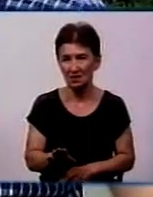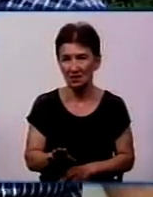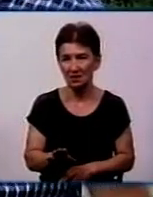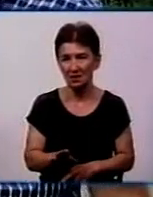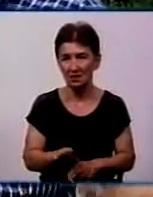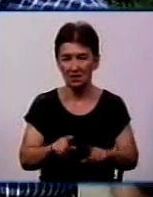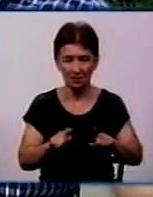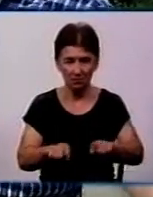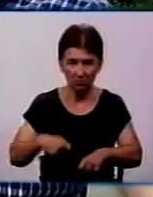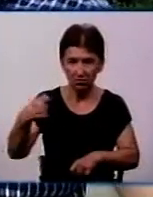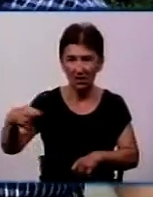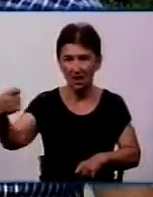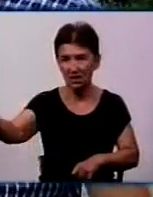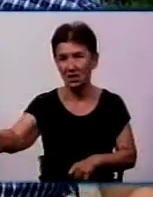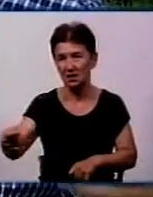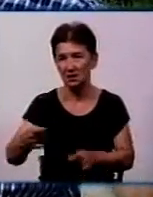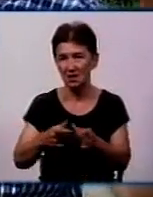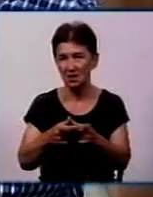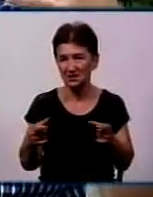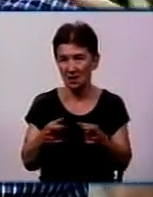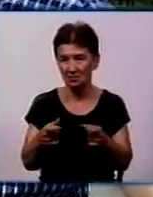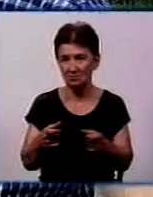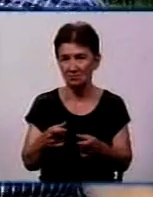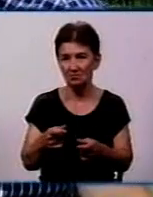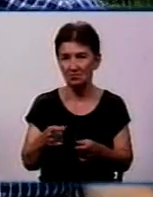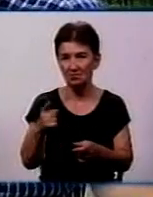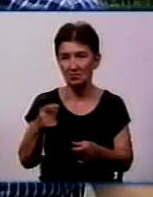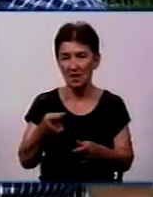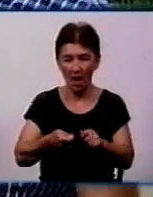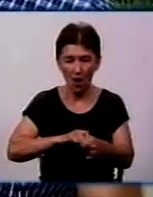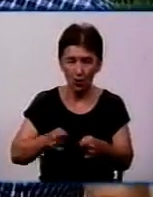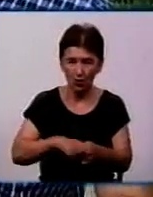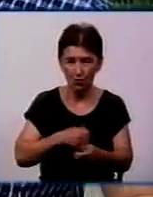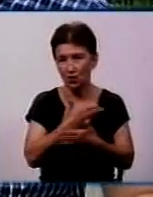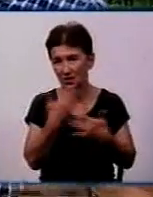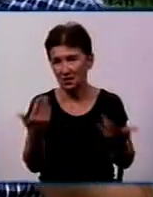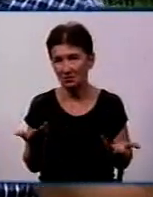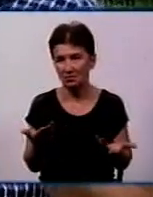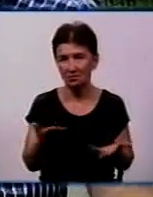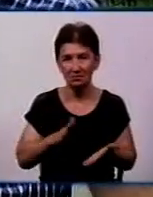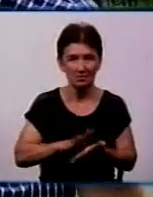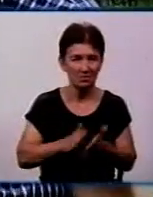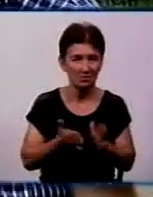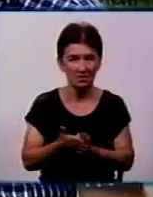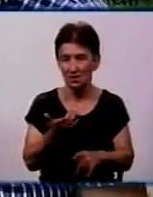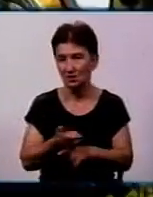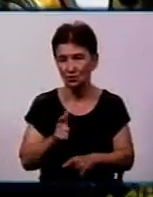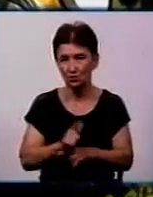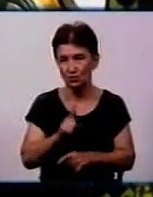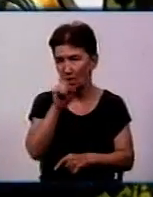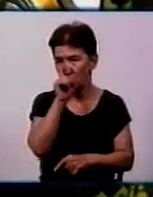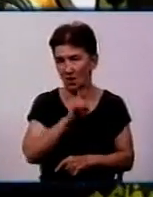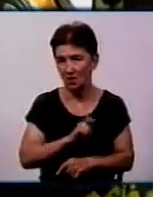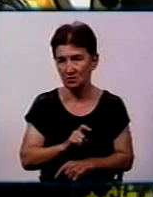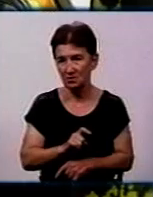передаєш за проїзд, відволікаєш водія, кондукторів нема. Стан дуже поганий транспорту.